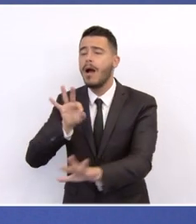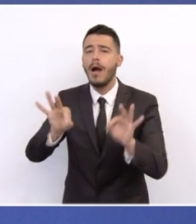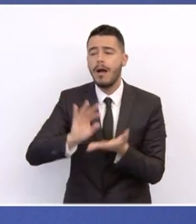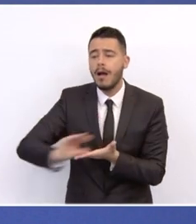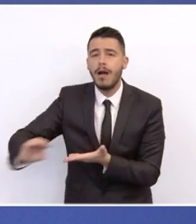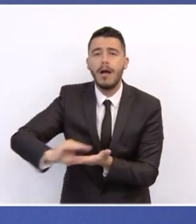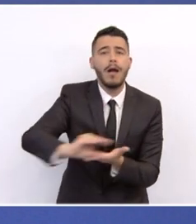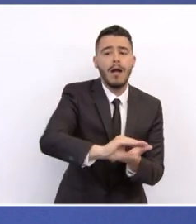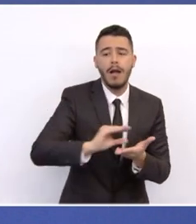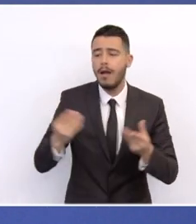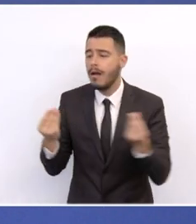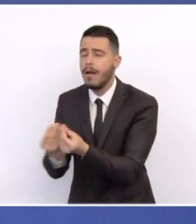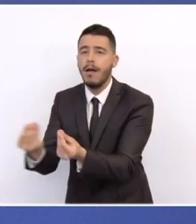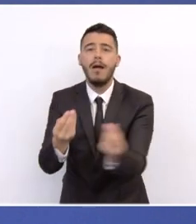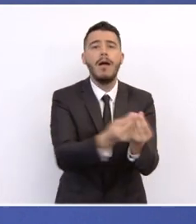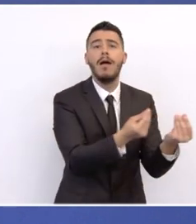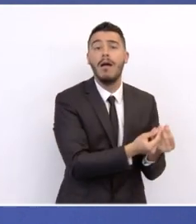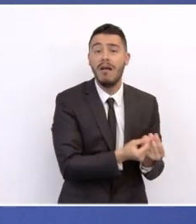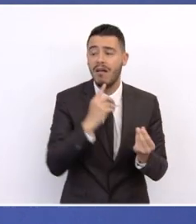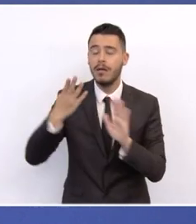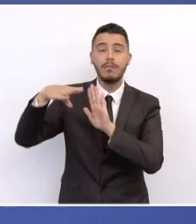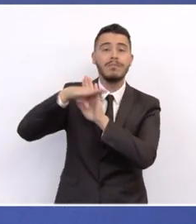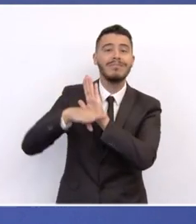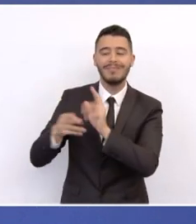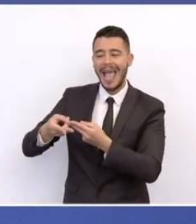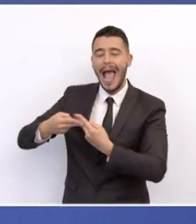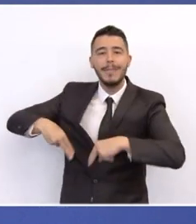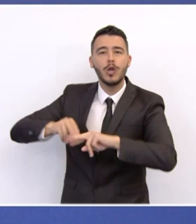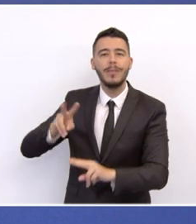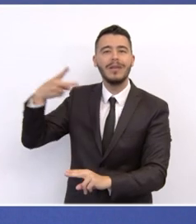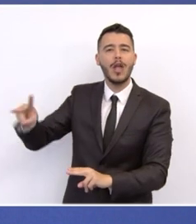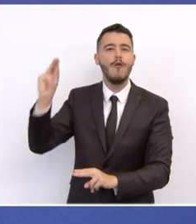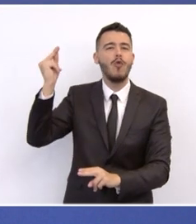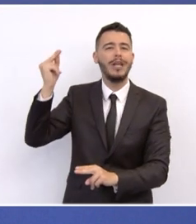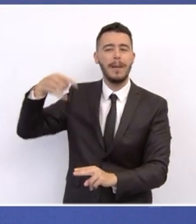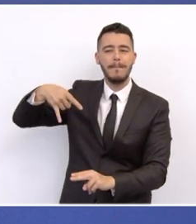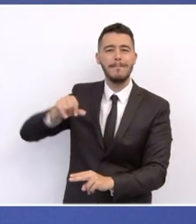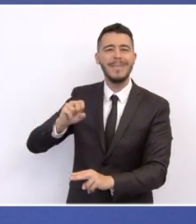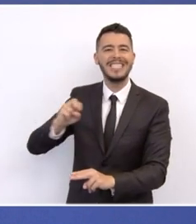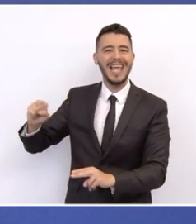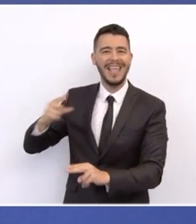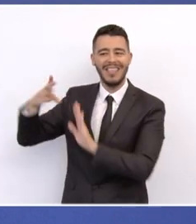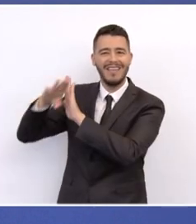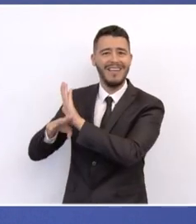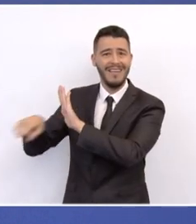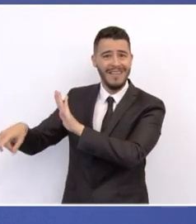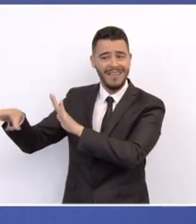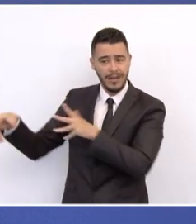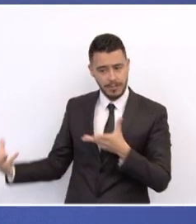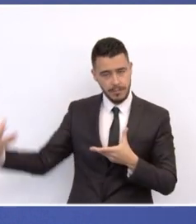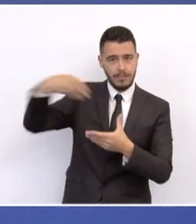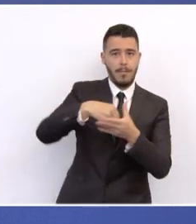Επιτροπής Πισαρίδη, δηλαδή σε βασικές οικονομικές αρχές. Επιλέξιμα θα είναι δάνεια που